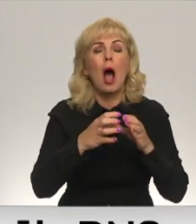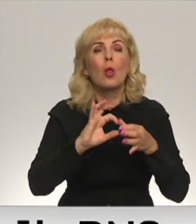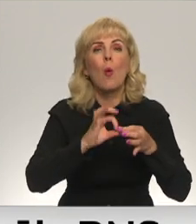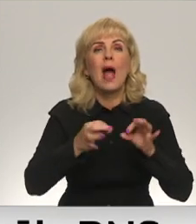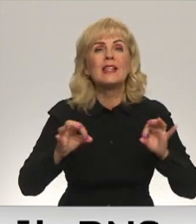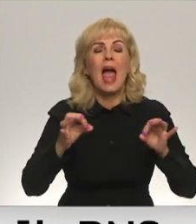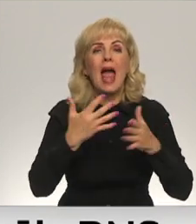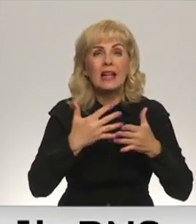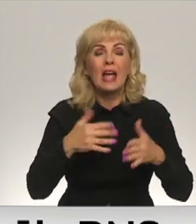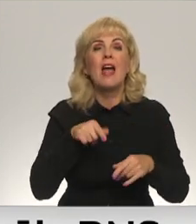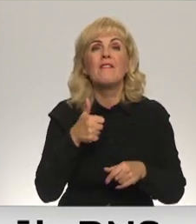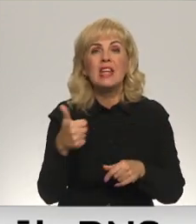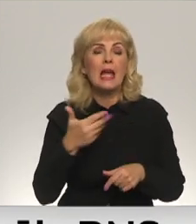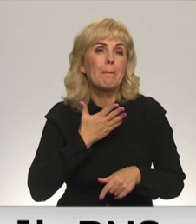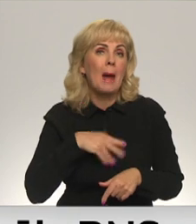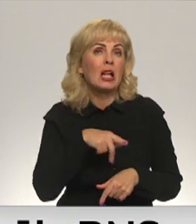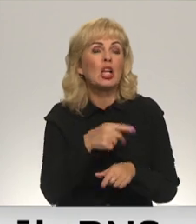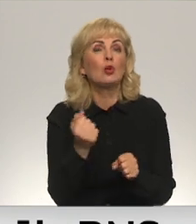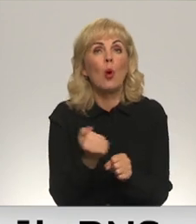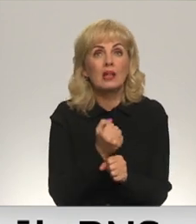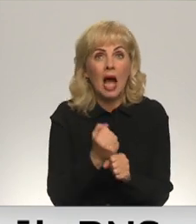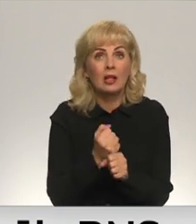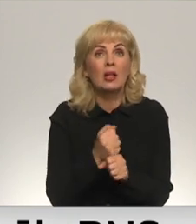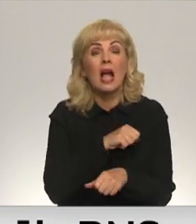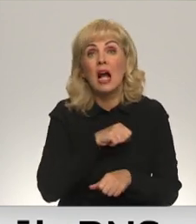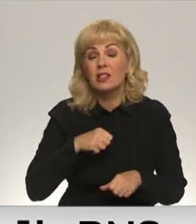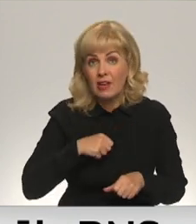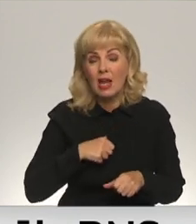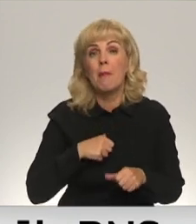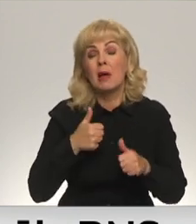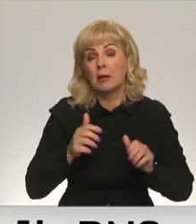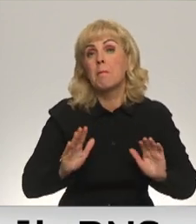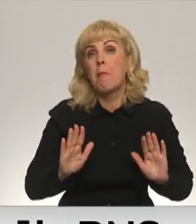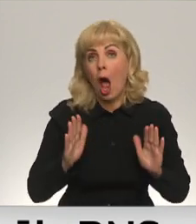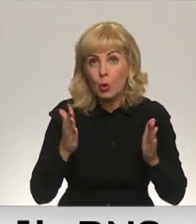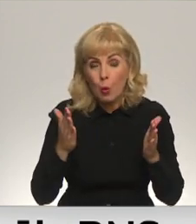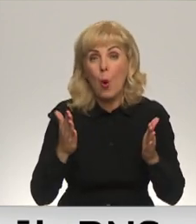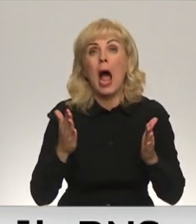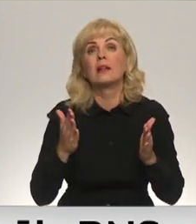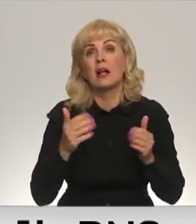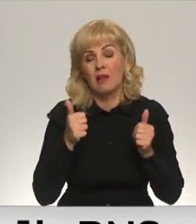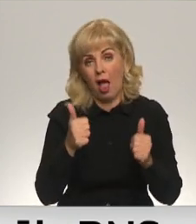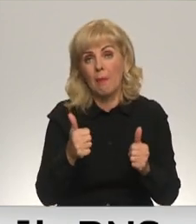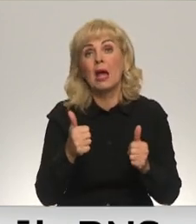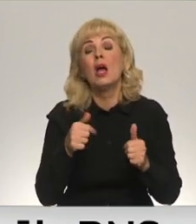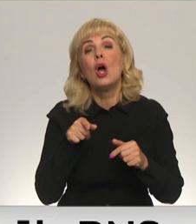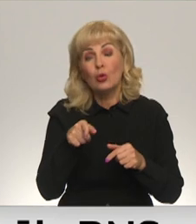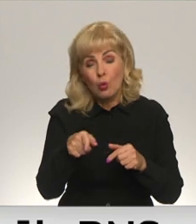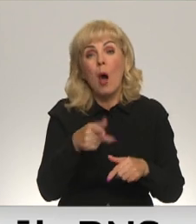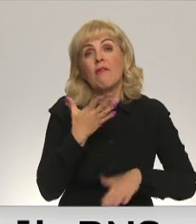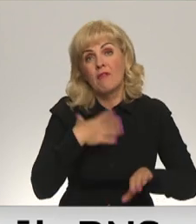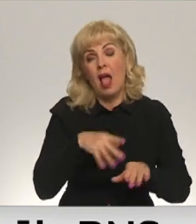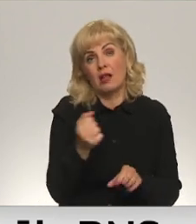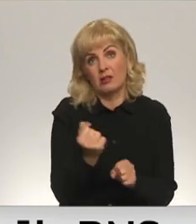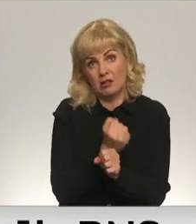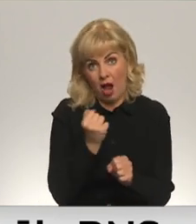patīk darīt tas, kas viņiem padodās. Tādā mērogā viņi to vēlās